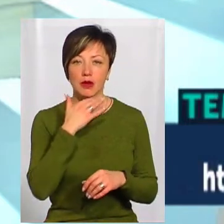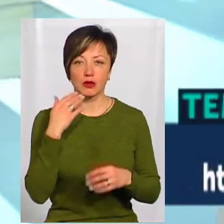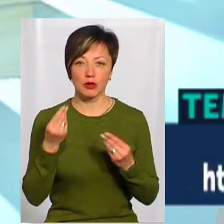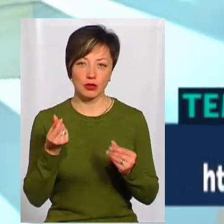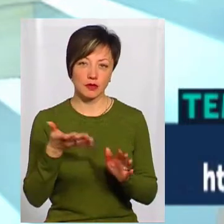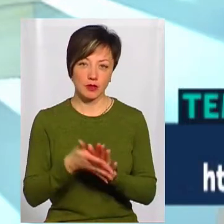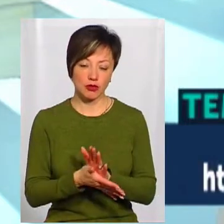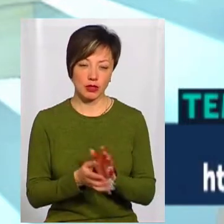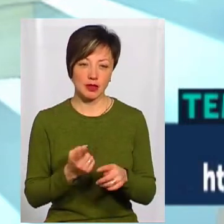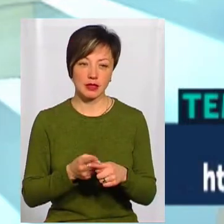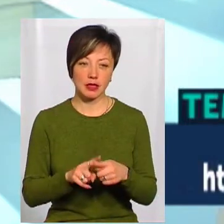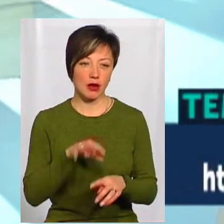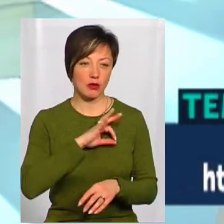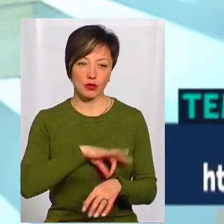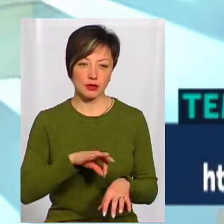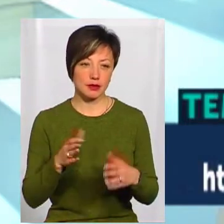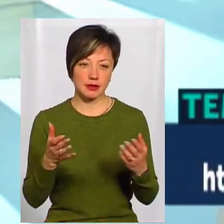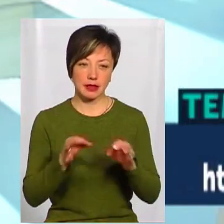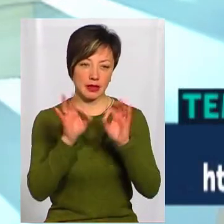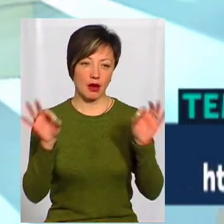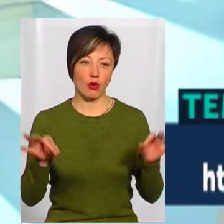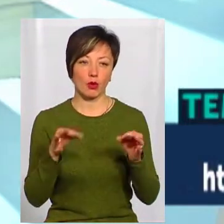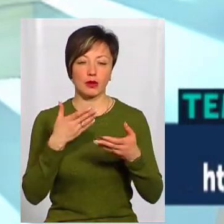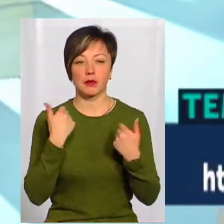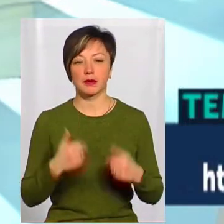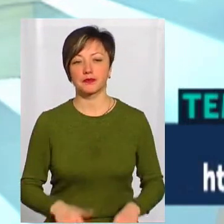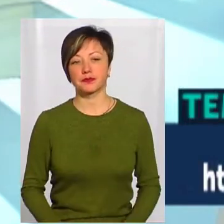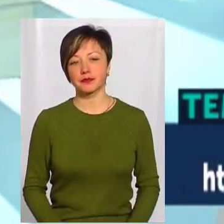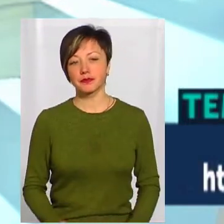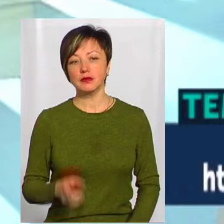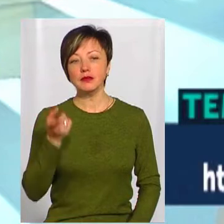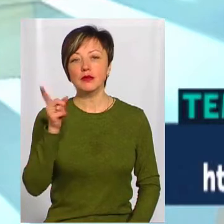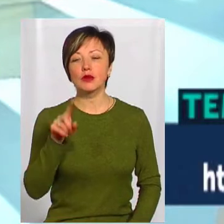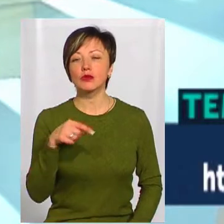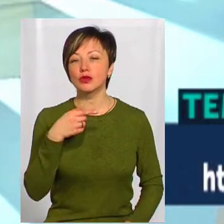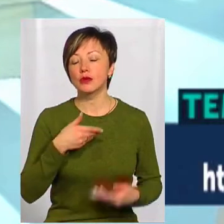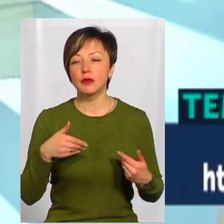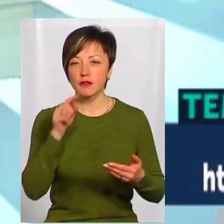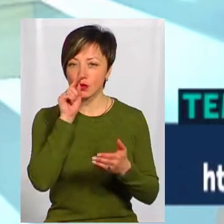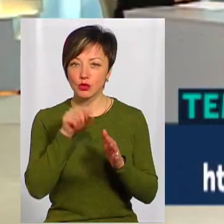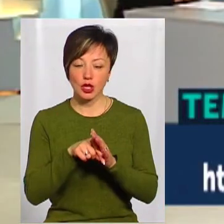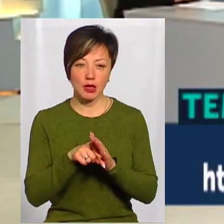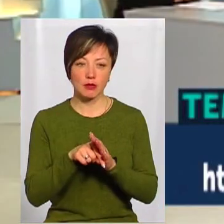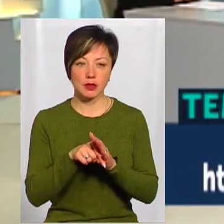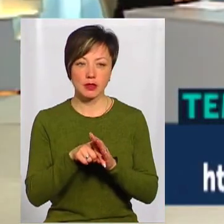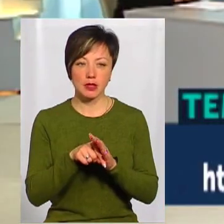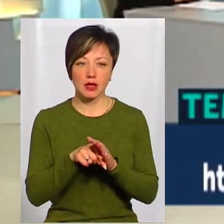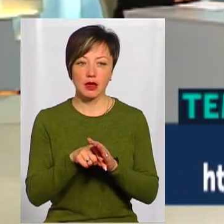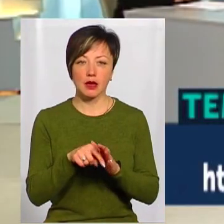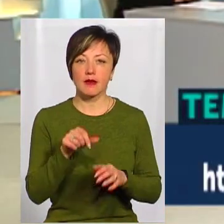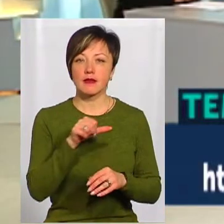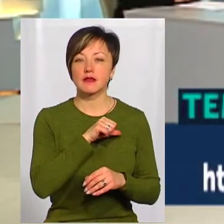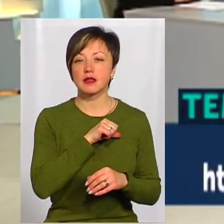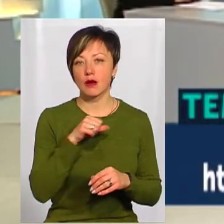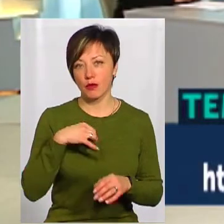багато грошей на це йде, а користів, в принципі, ніяких. Тому що ми втручаємося саме в ідеологу і самої природи,